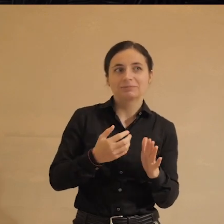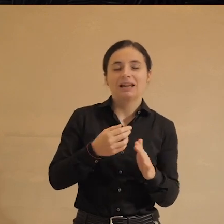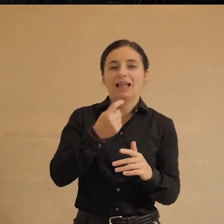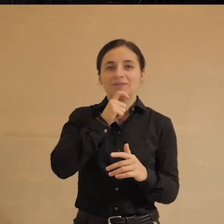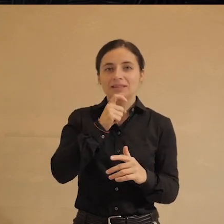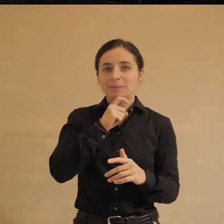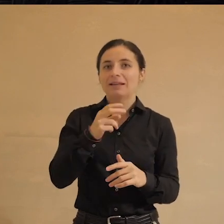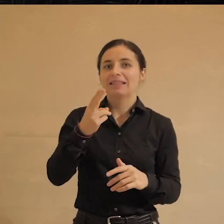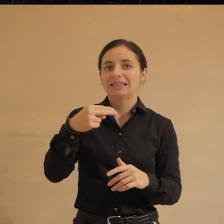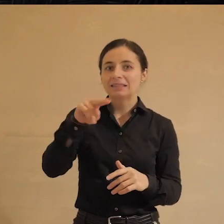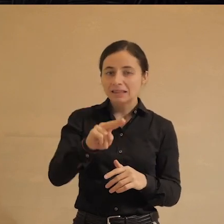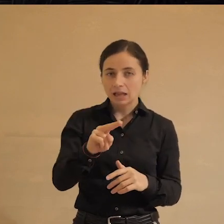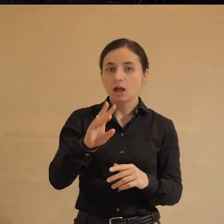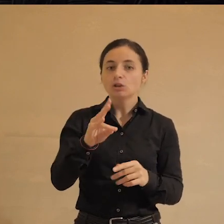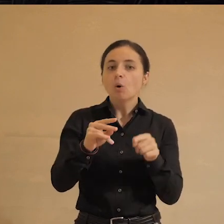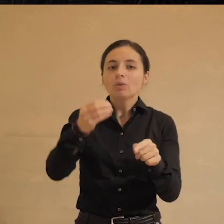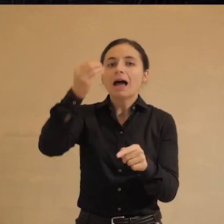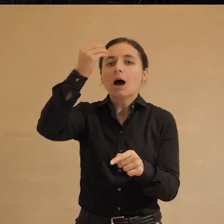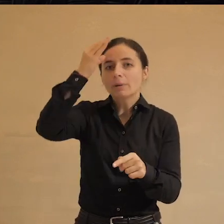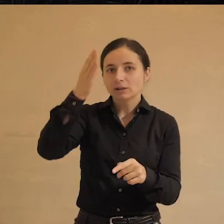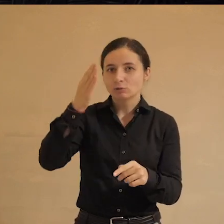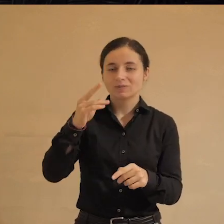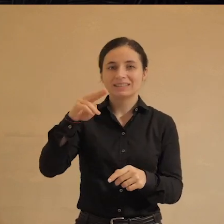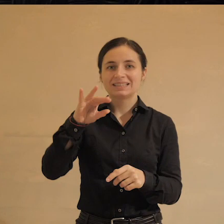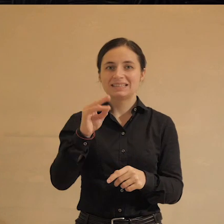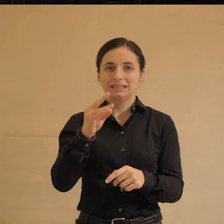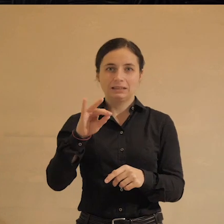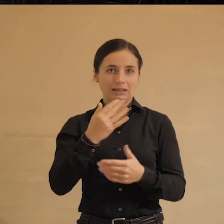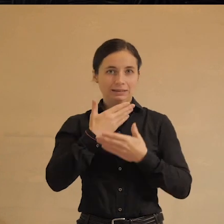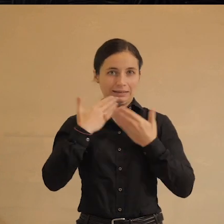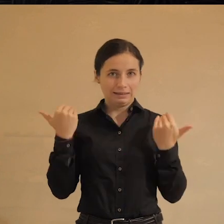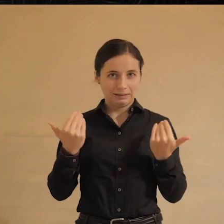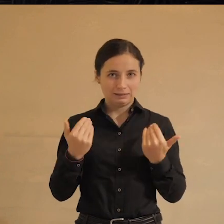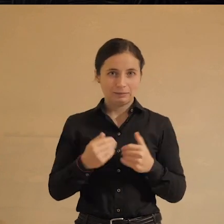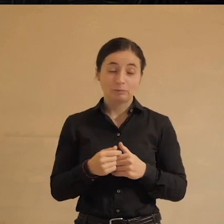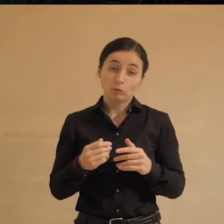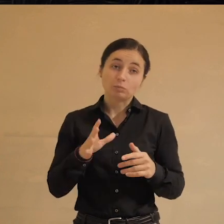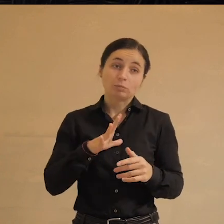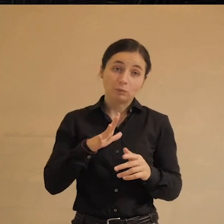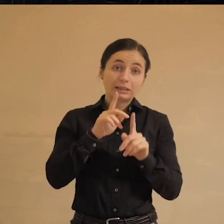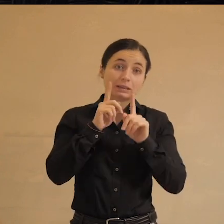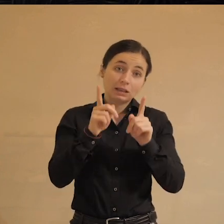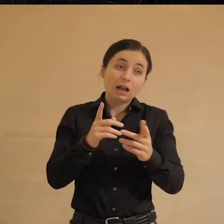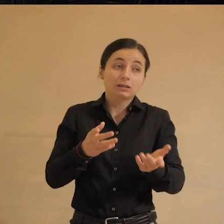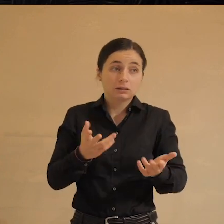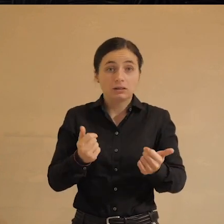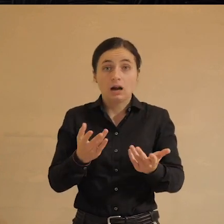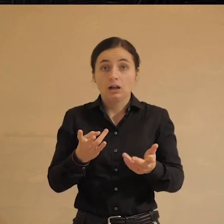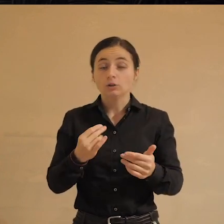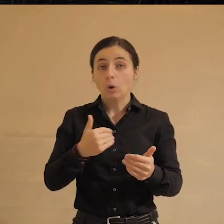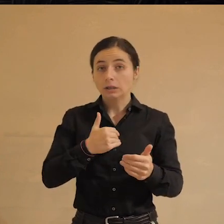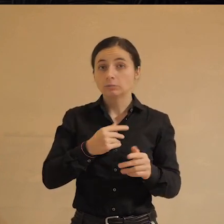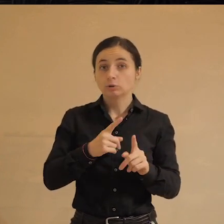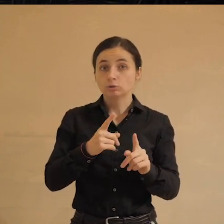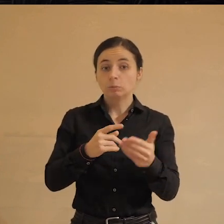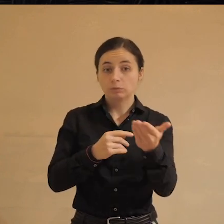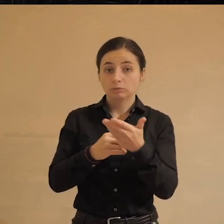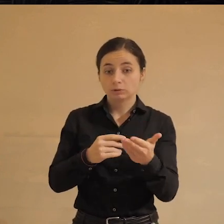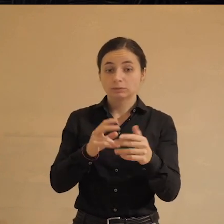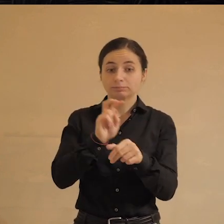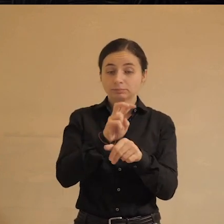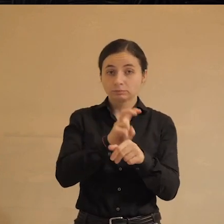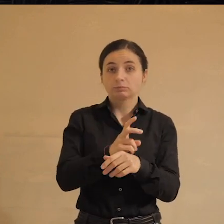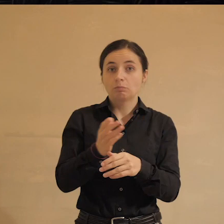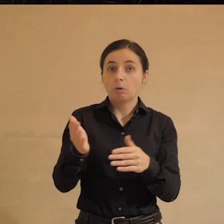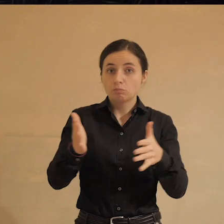крайней мере, он образованный и не дикий. Хотя бывает со своими странностями. Хотелось бы, чтобы таких избирателей было на участках у